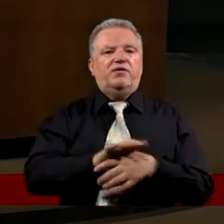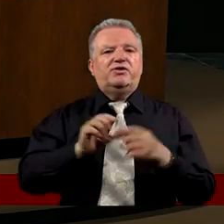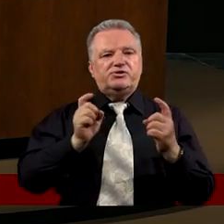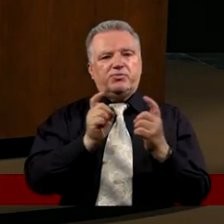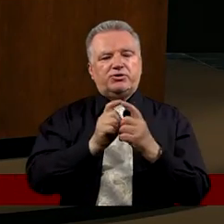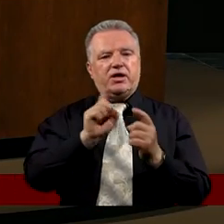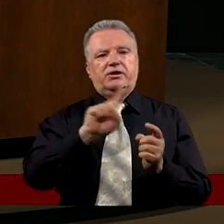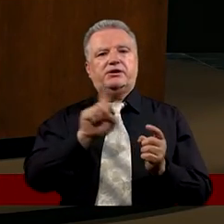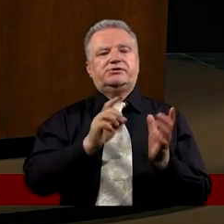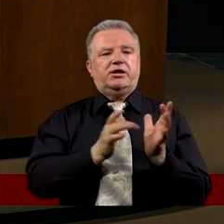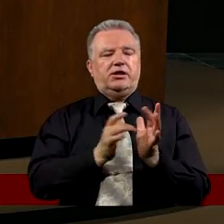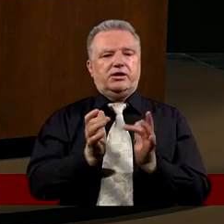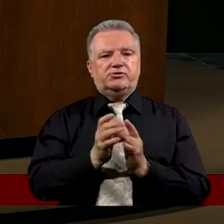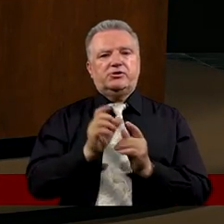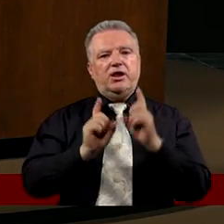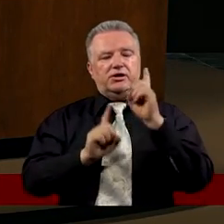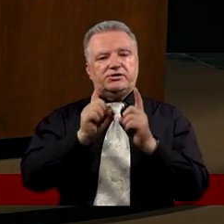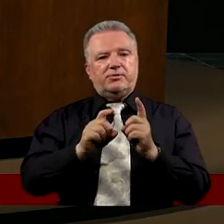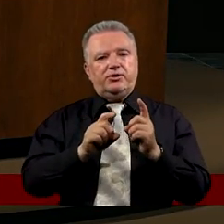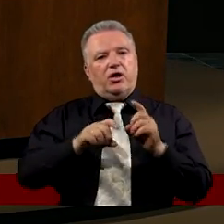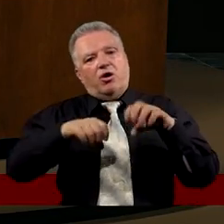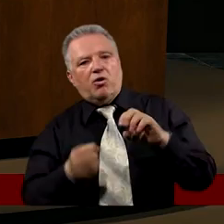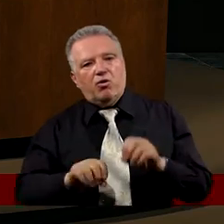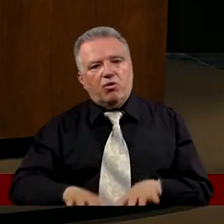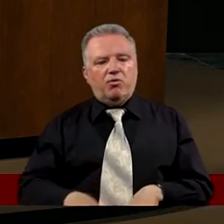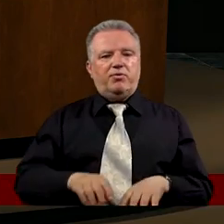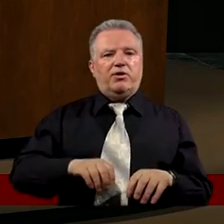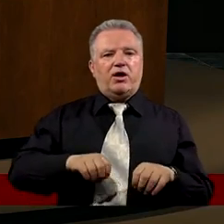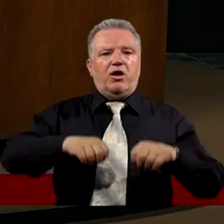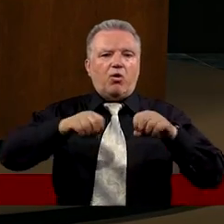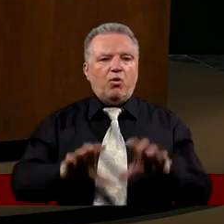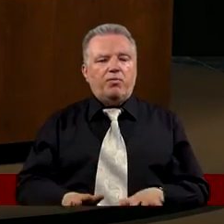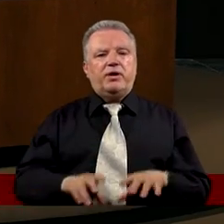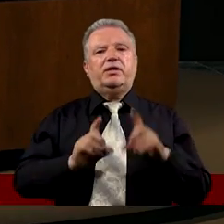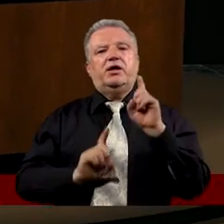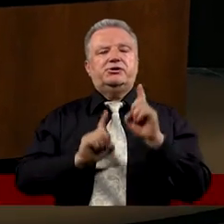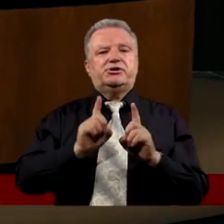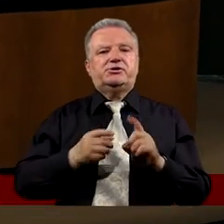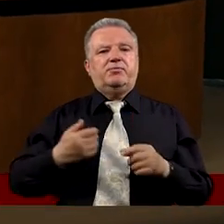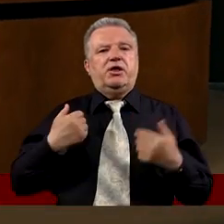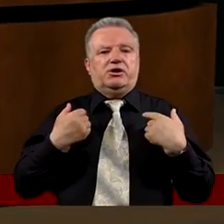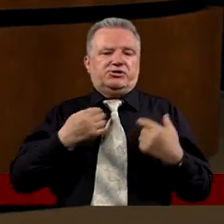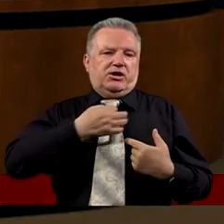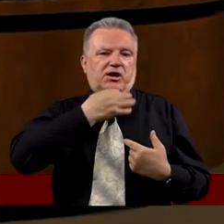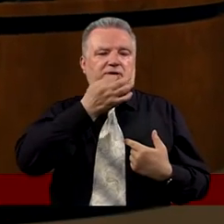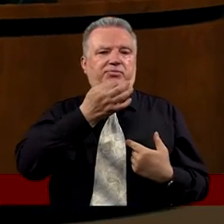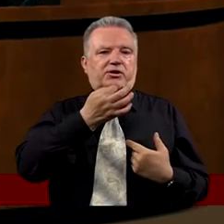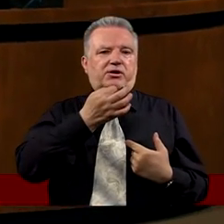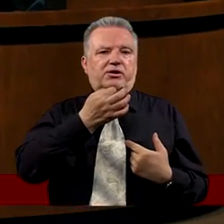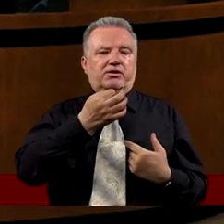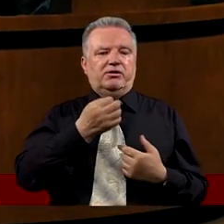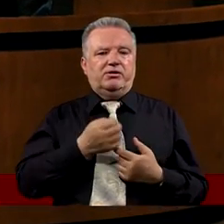spotkaniach Z Chrystusem Czasami potyka się Czasami upada Czasami żyje w lepszy sposób